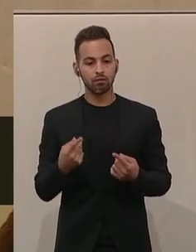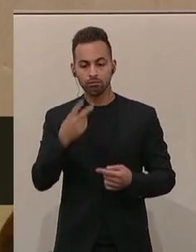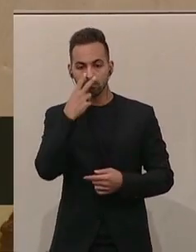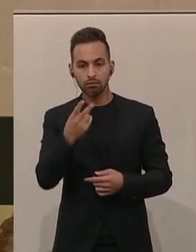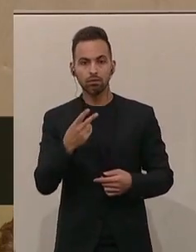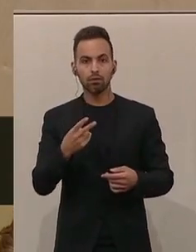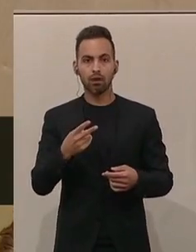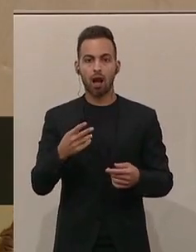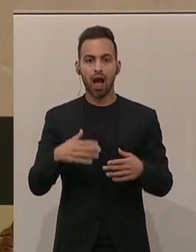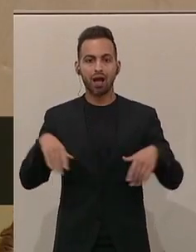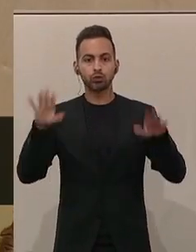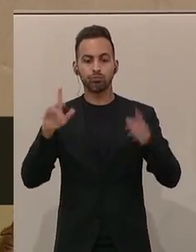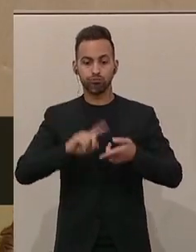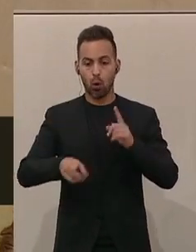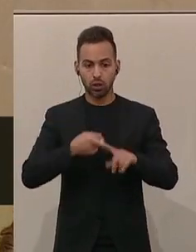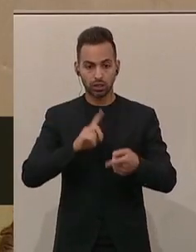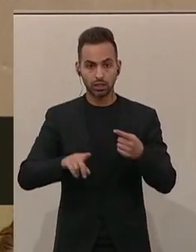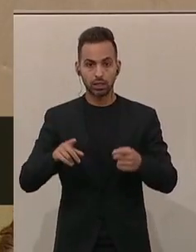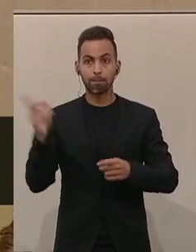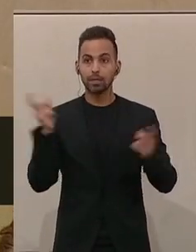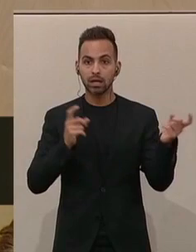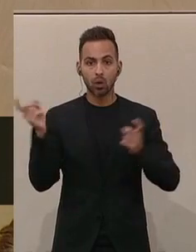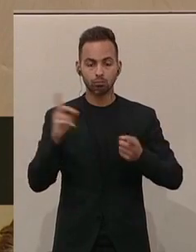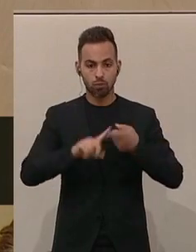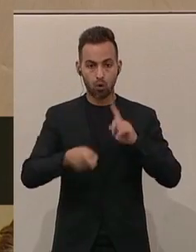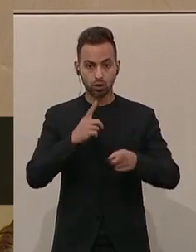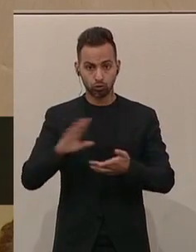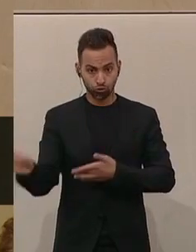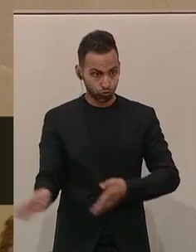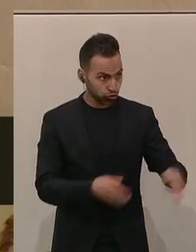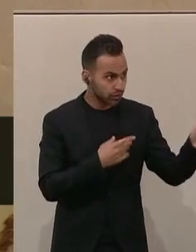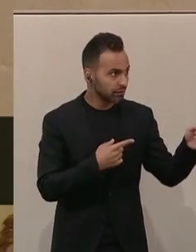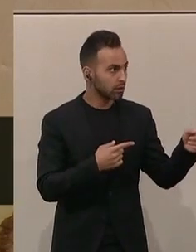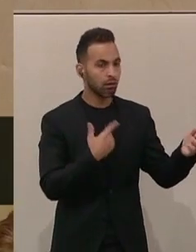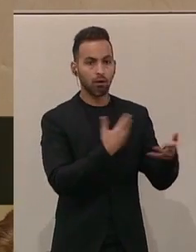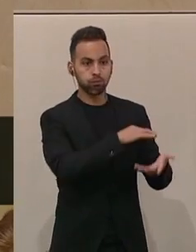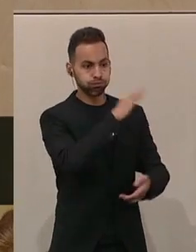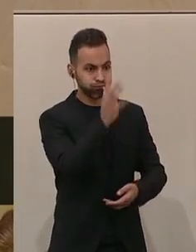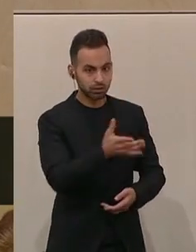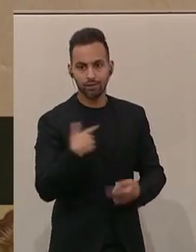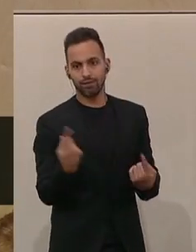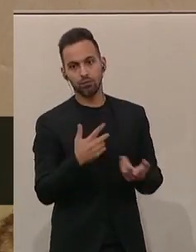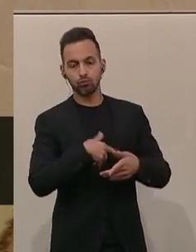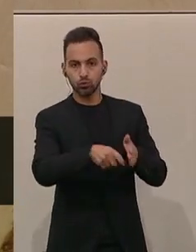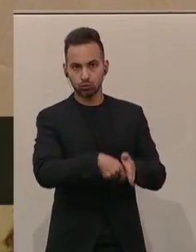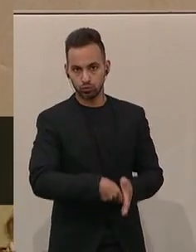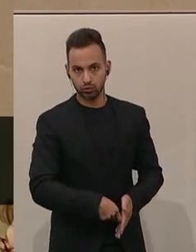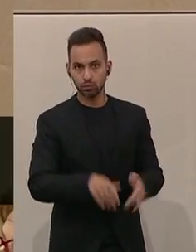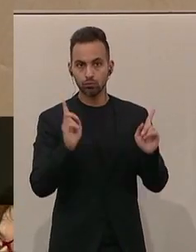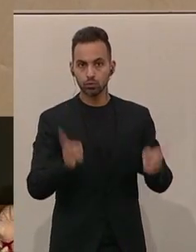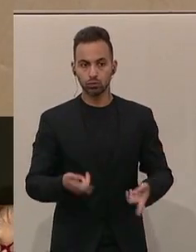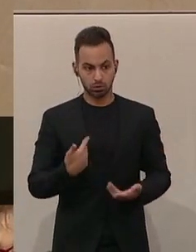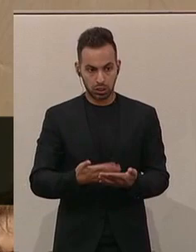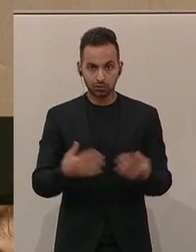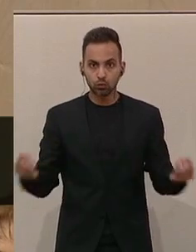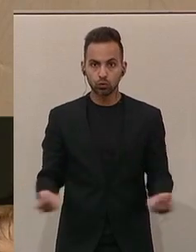einer gescheiterten Asylpolitik und Migrationspolitik, die ihr getragen habt, beseitigen müssen. Das